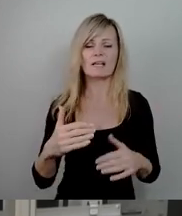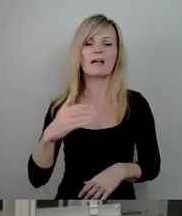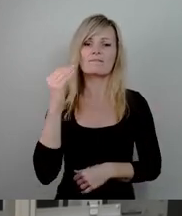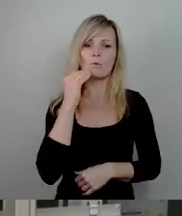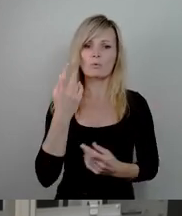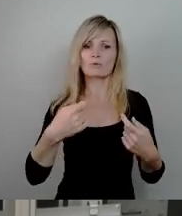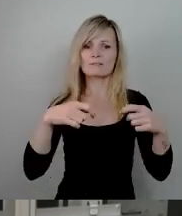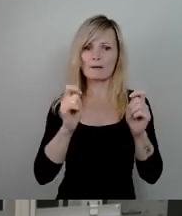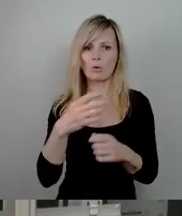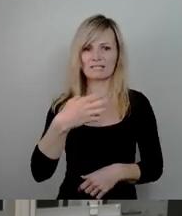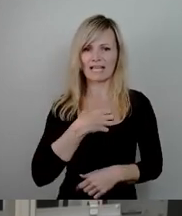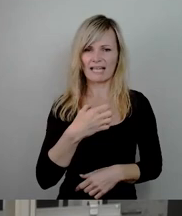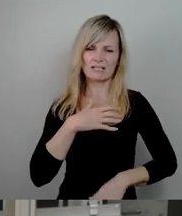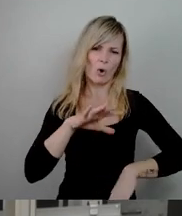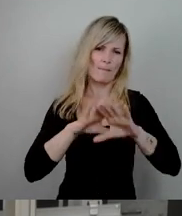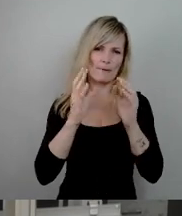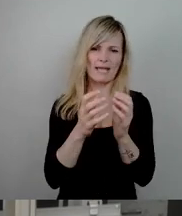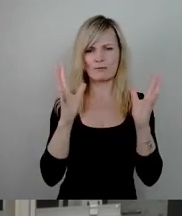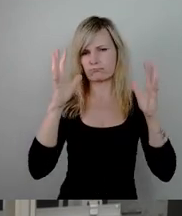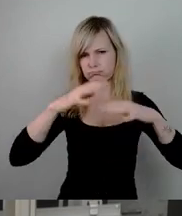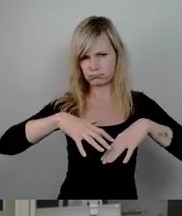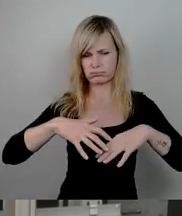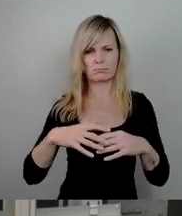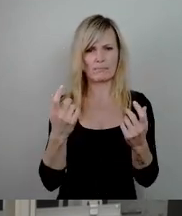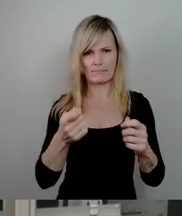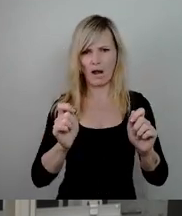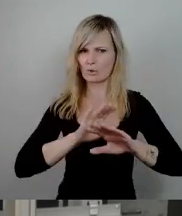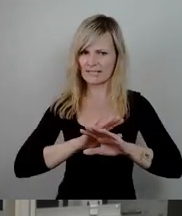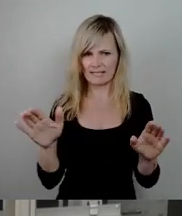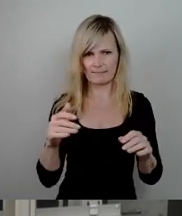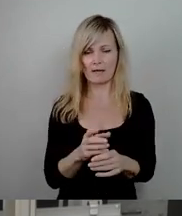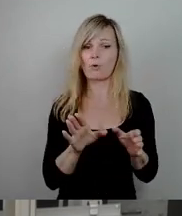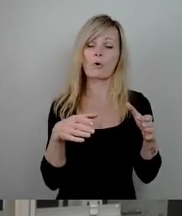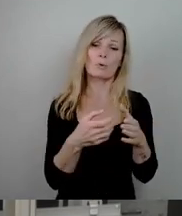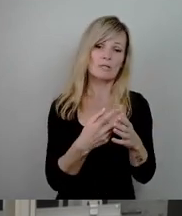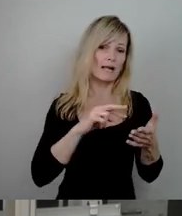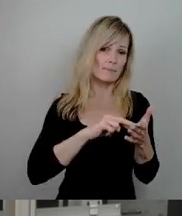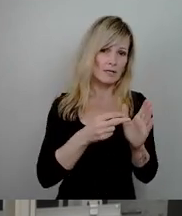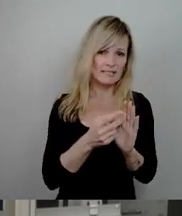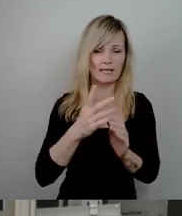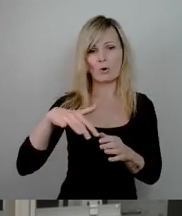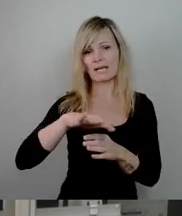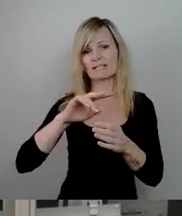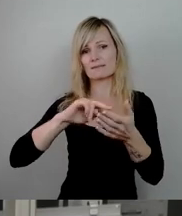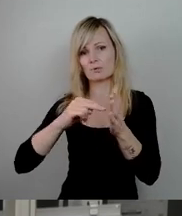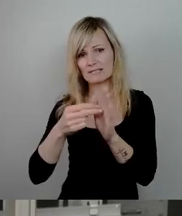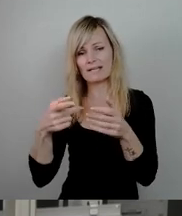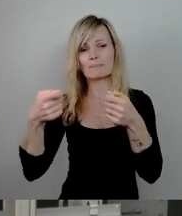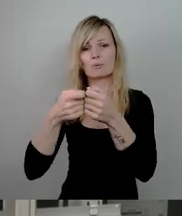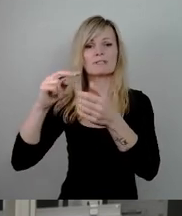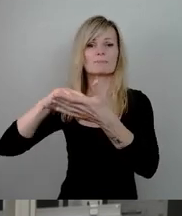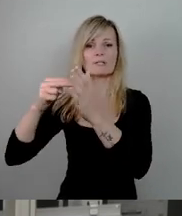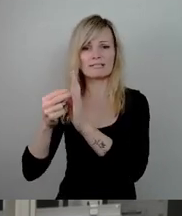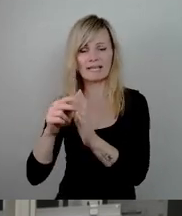Nun hat es nicht nur etwas mit der Kommunalpolitik zu tun, auch Landes und bundespolitische Dinge spielen eine Rolle. Das wollen wir hier nicht